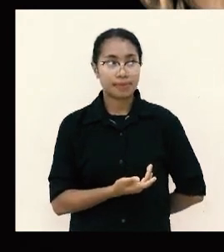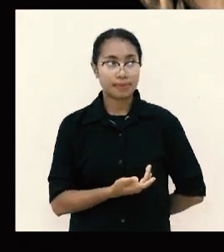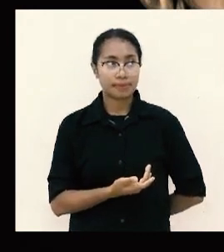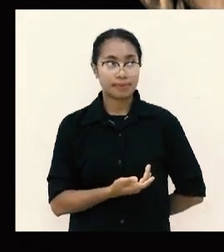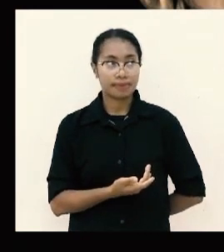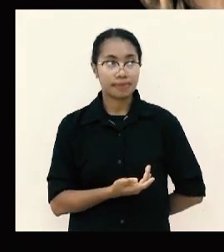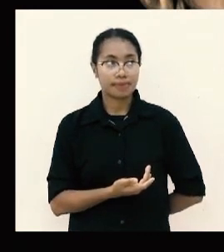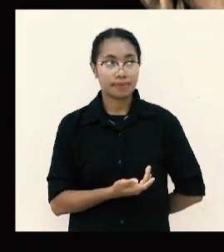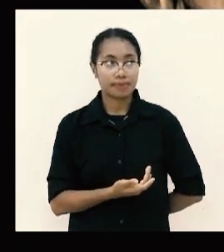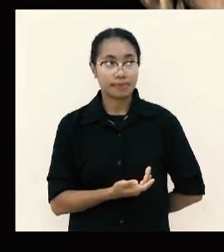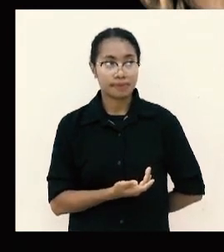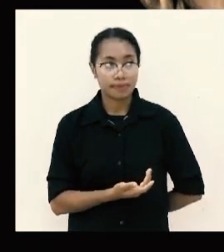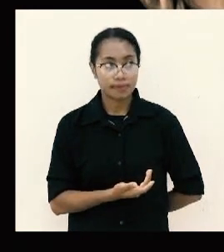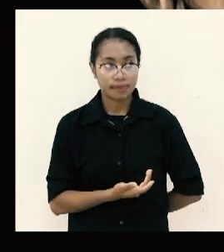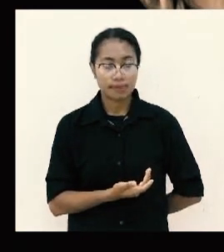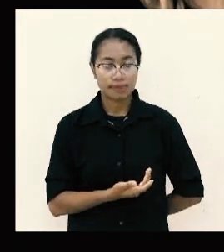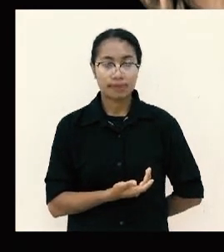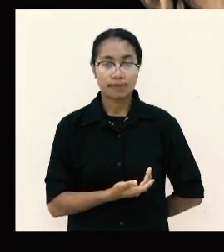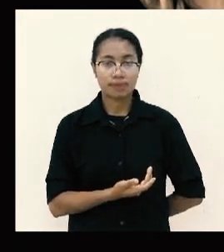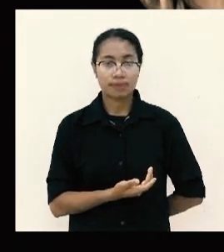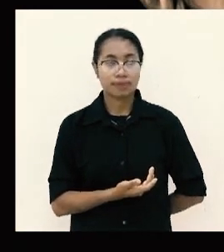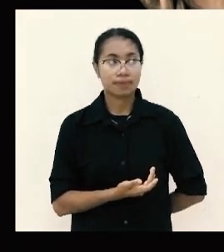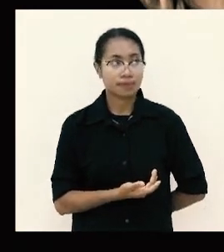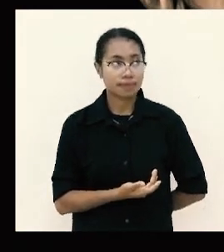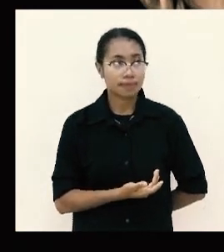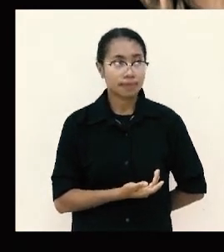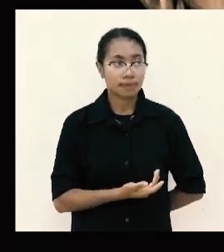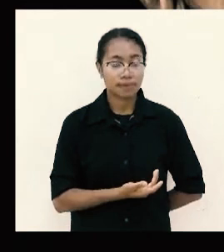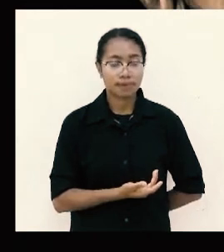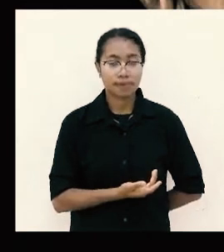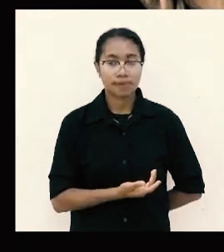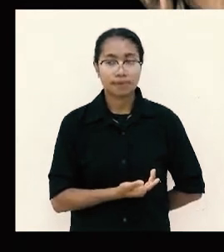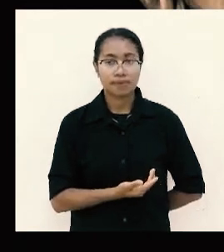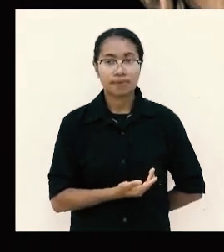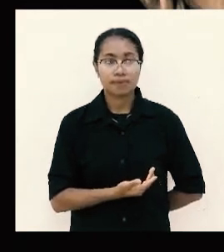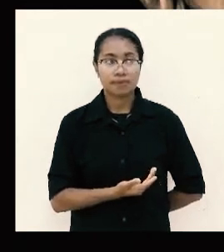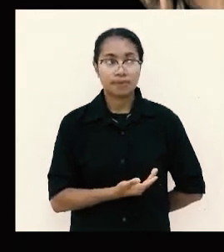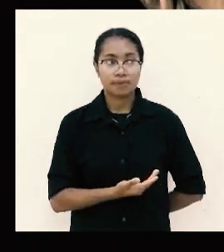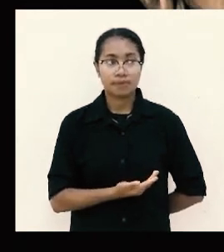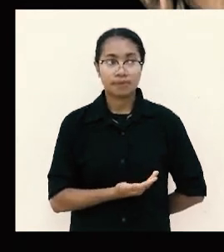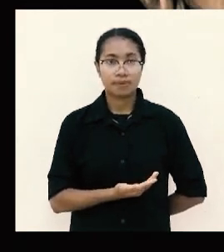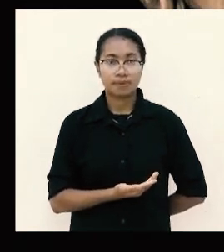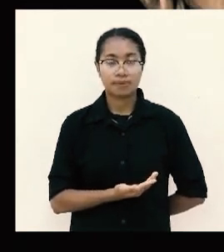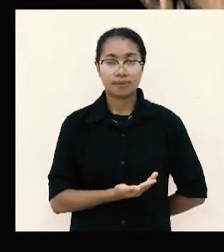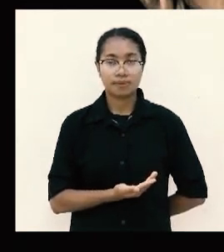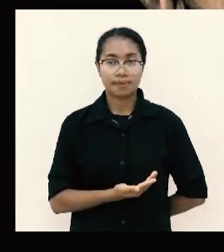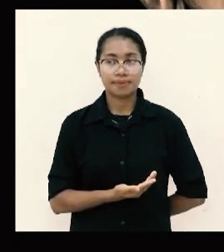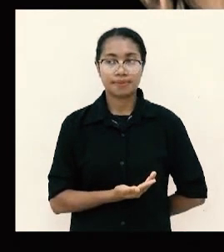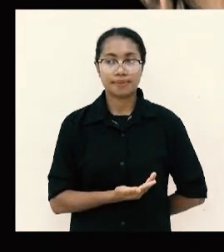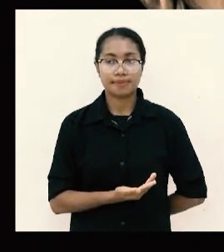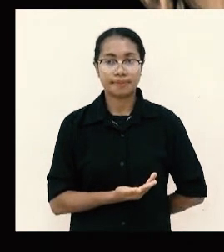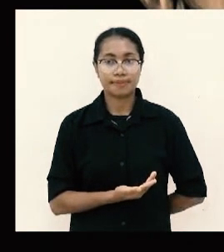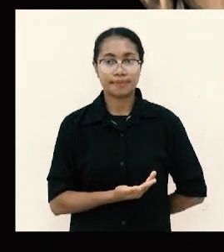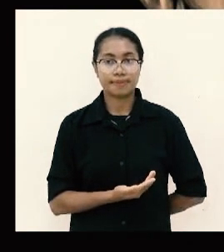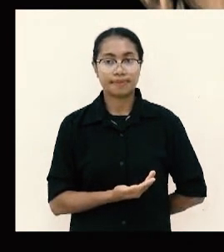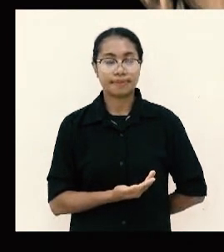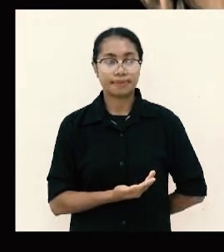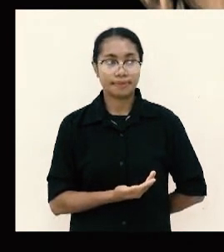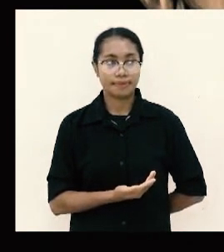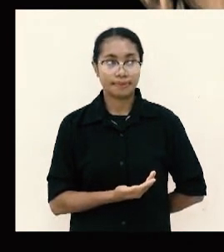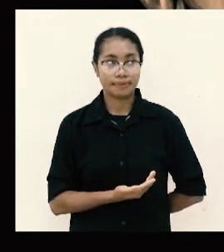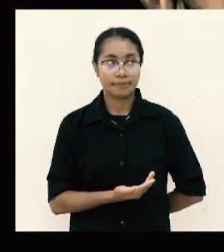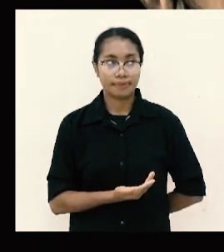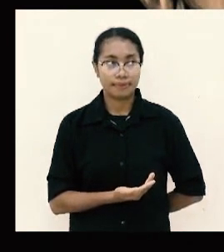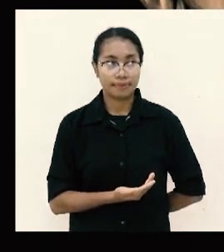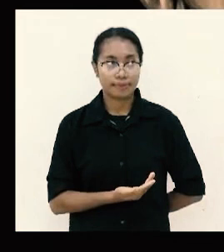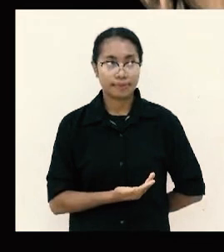ketika aku dalam kekurangan di tengah-tengah kamu aku tidak menyusahkan seorang pun sebab apa yang kurang padaku dicukupkan oleh